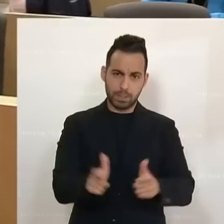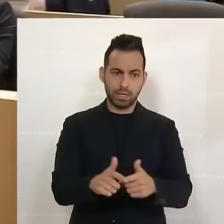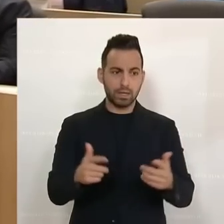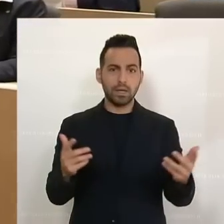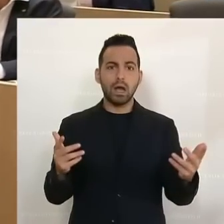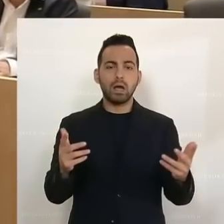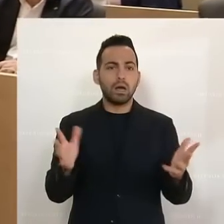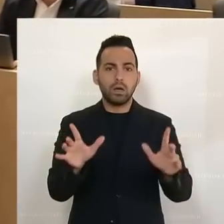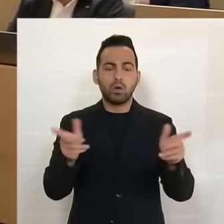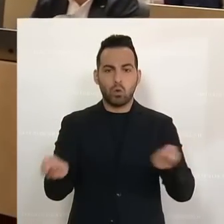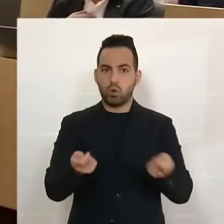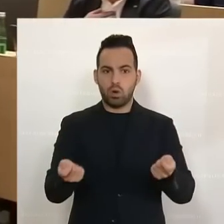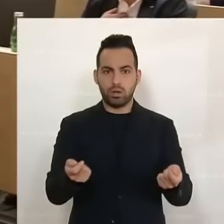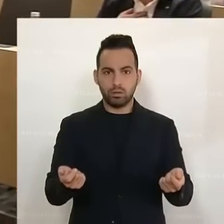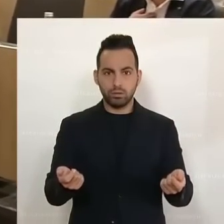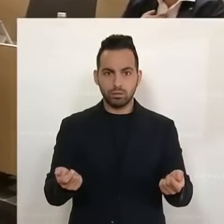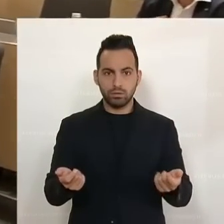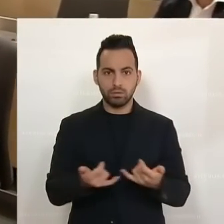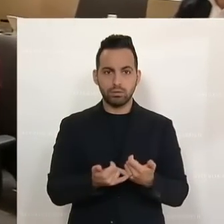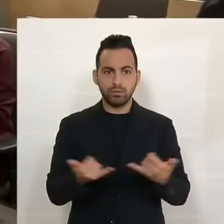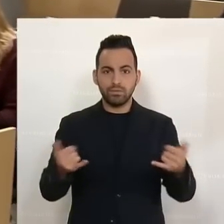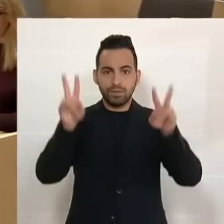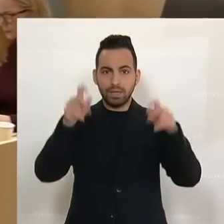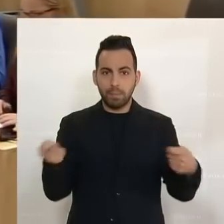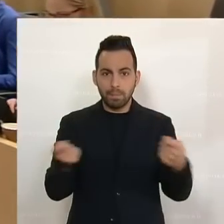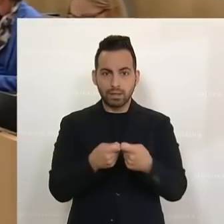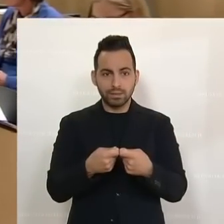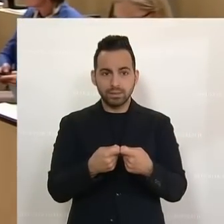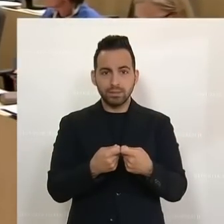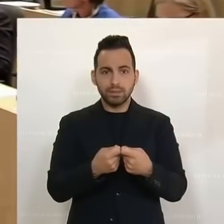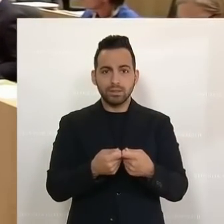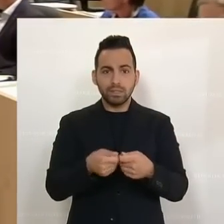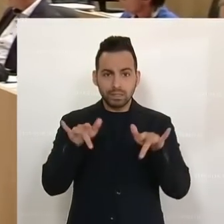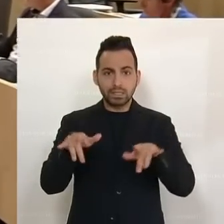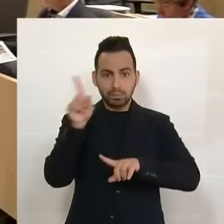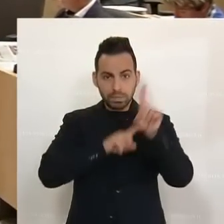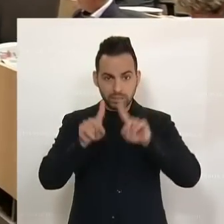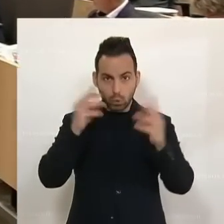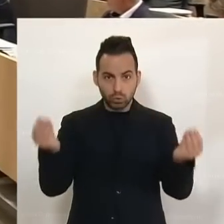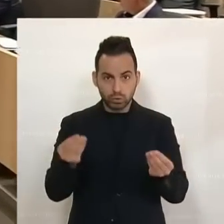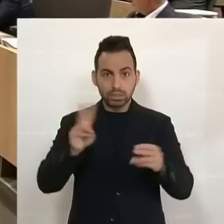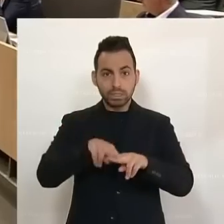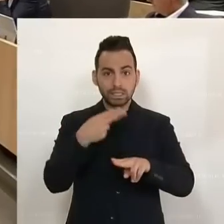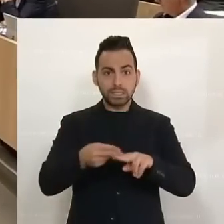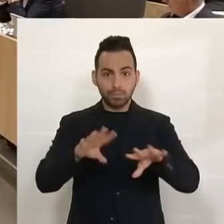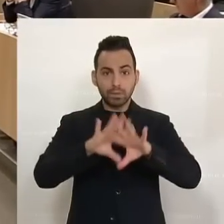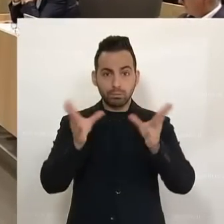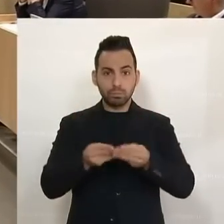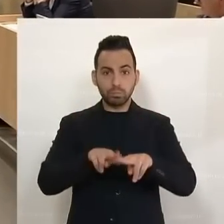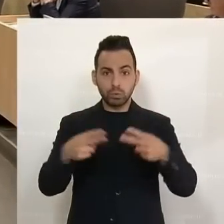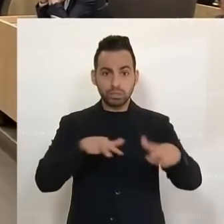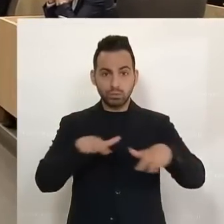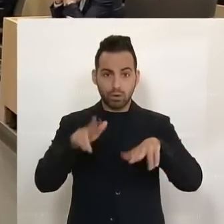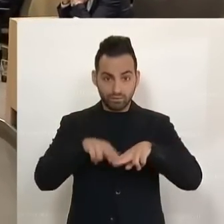Kontrolle bringt. Wie das zum Thema passt, das ist ein Misstrauensgrund für die gesamte Bundesregierung. Wenn